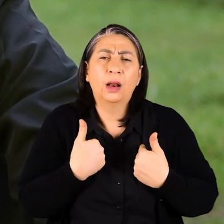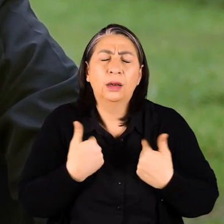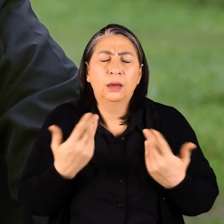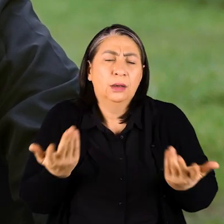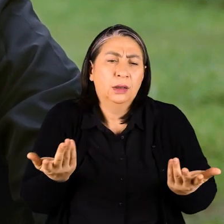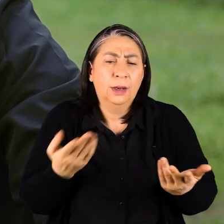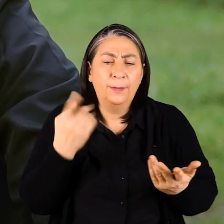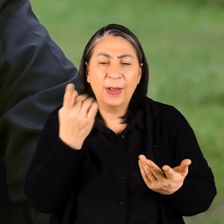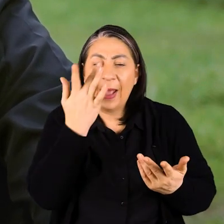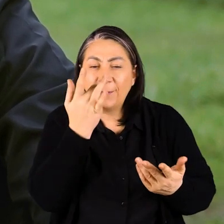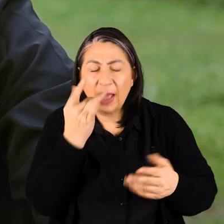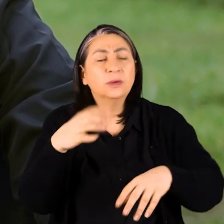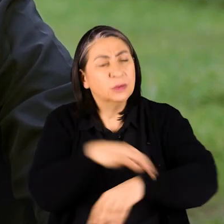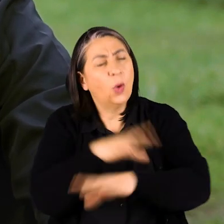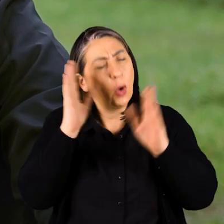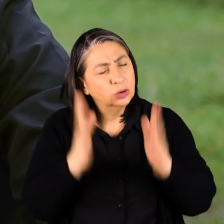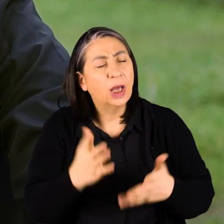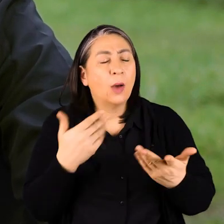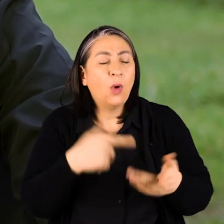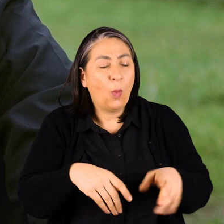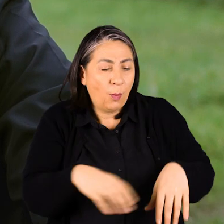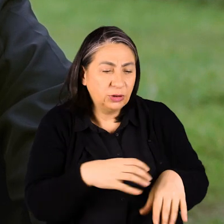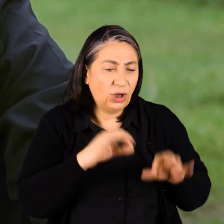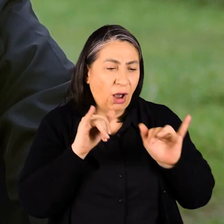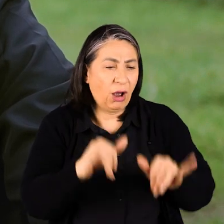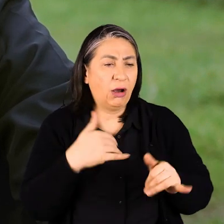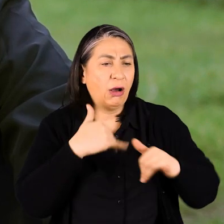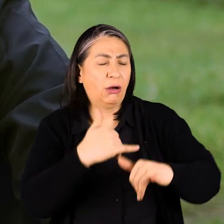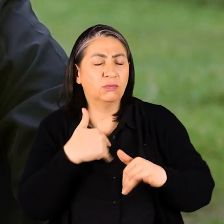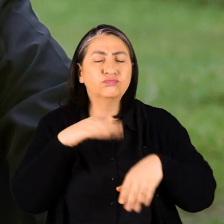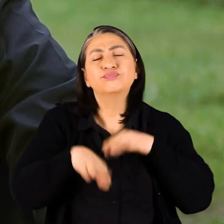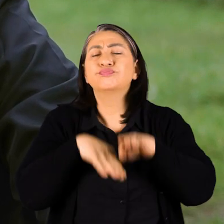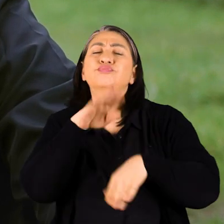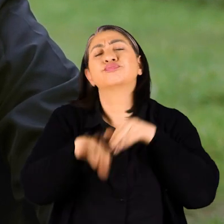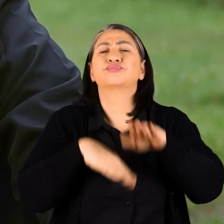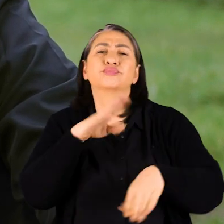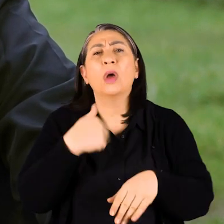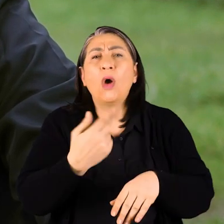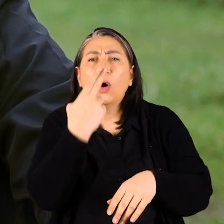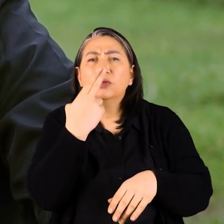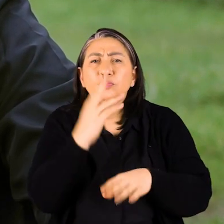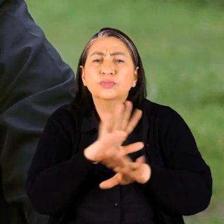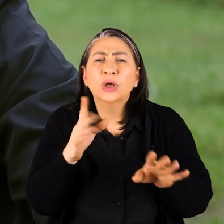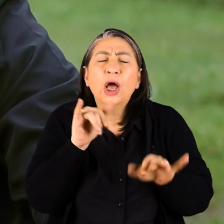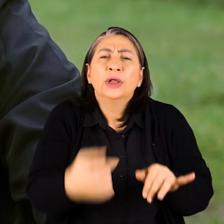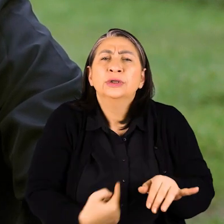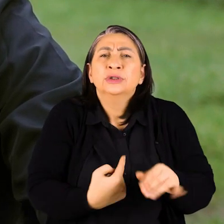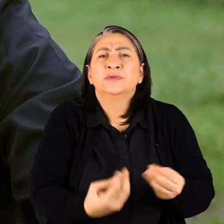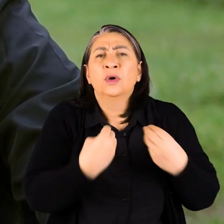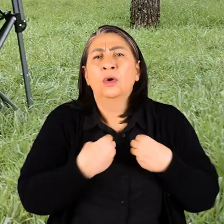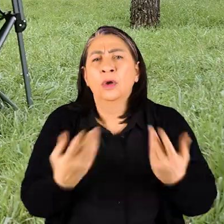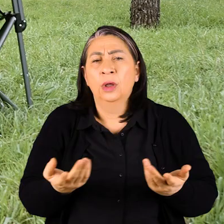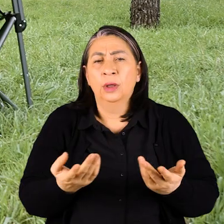Yani bir yapay bir malzeme de olsa sonuçta bu bacak yerine kullanılıyor Bunu artık bacak olarak alışmışız her şeyi hissiyatı her şeyi ona